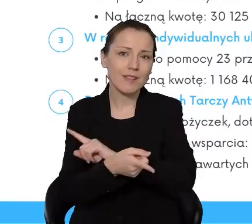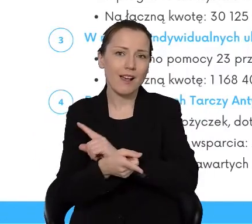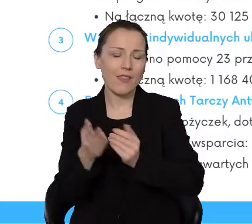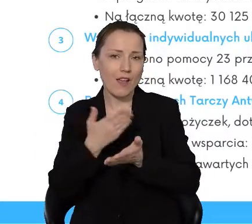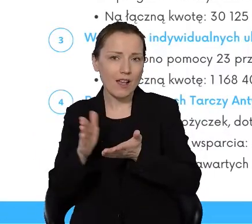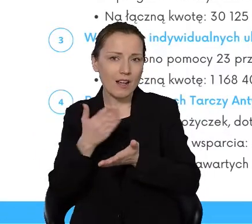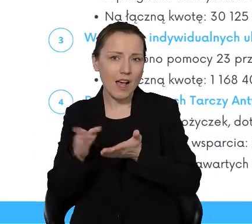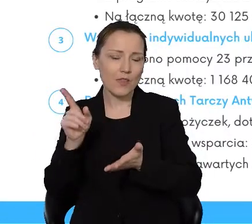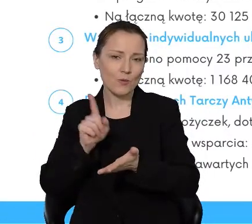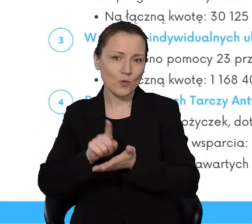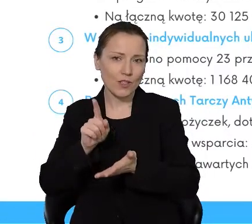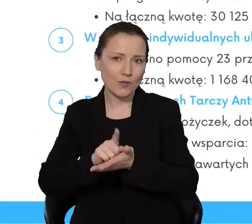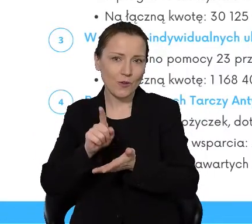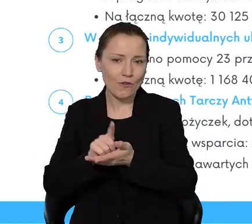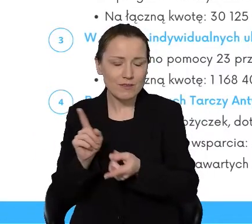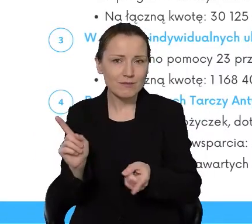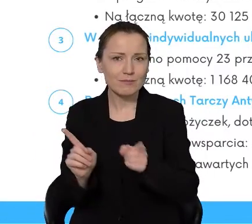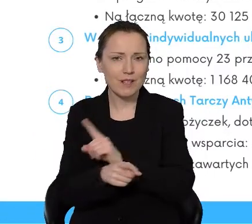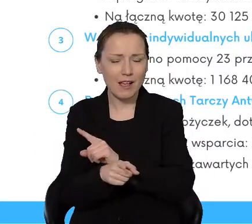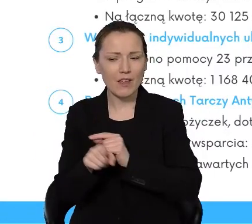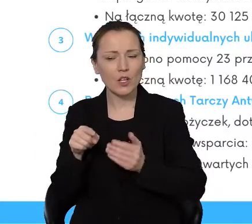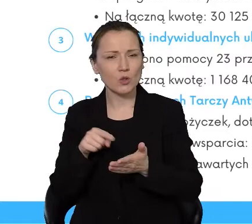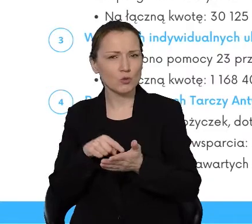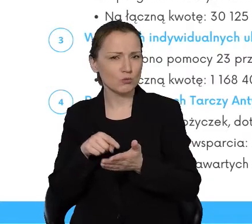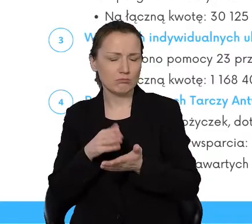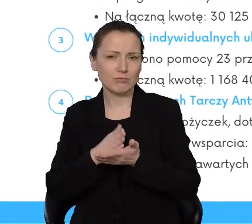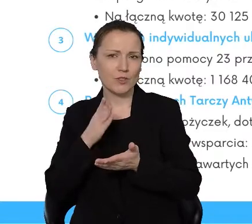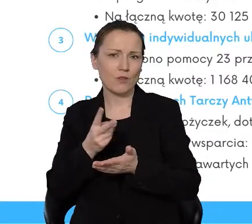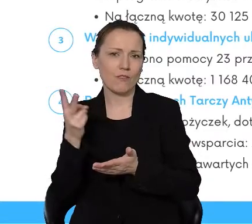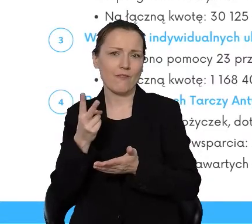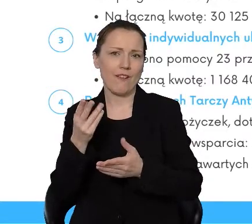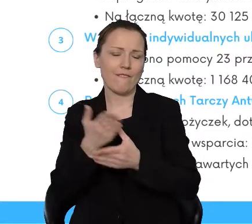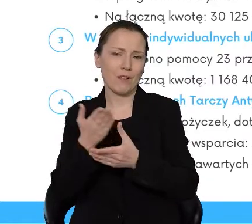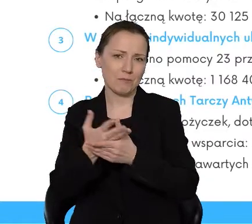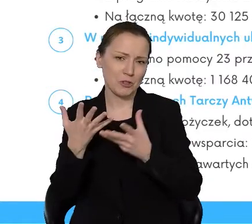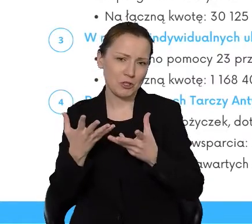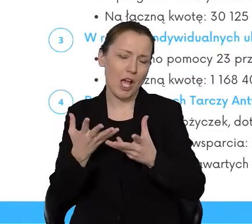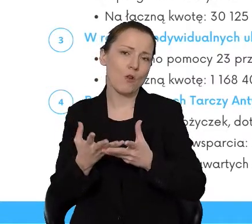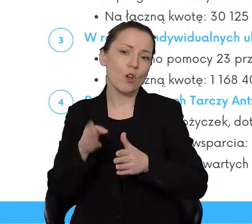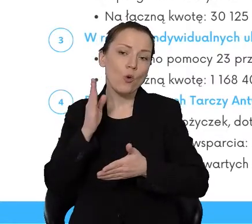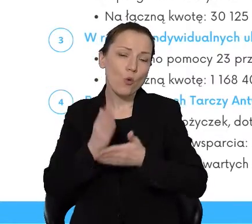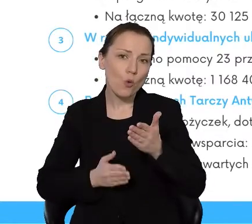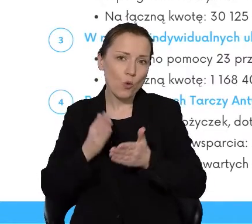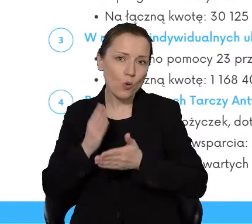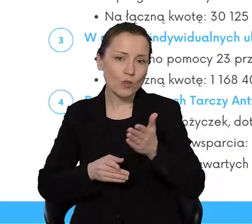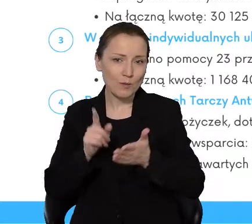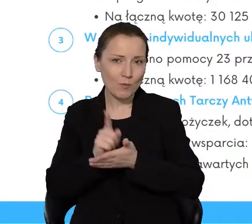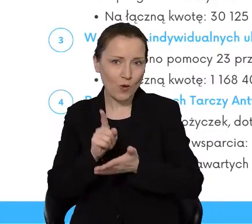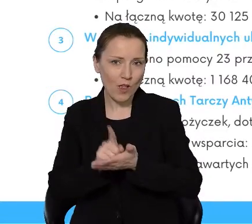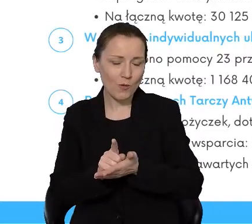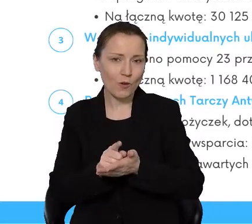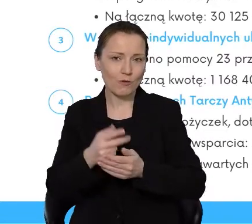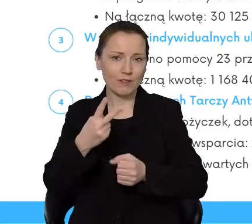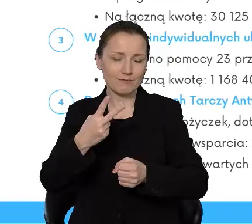podatkowych. Tutaj mniejsze zainteresowanie. Dwa przypadki, indywidualne ulgi podatkowe, 23 takie